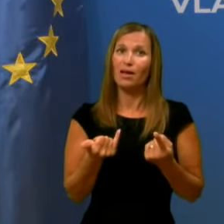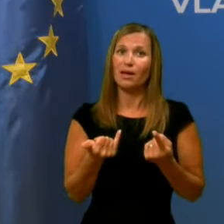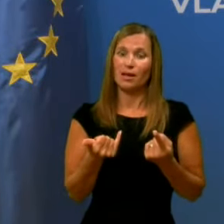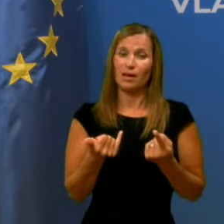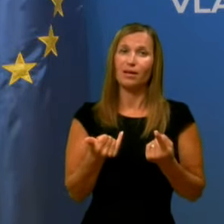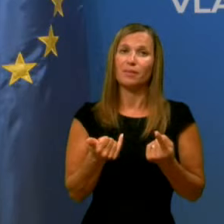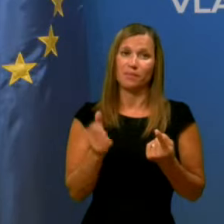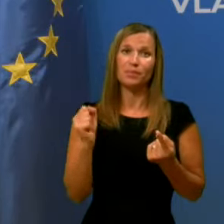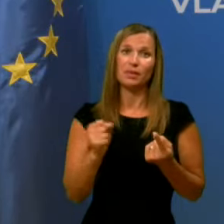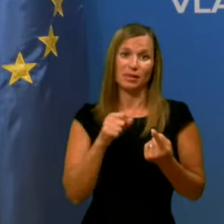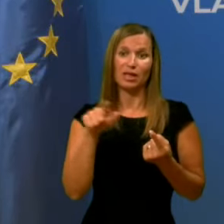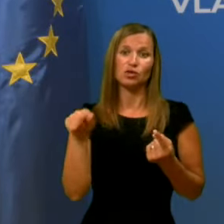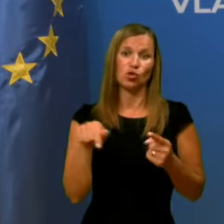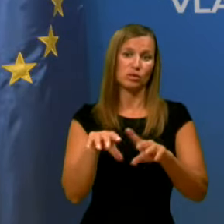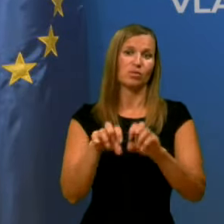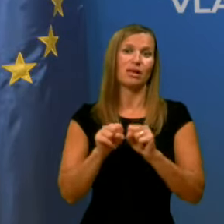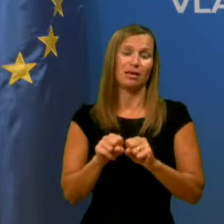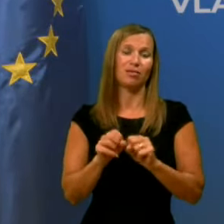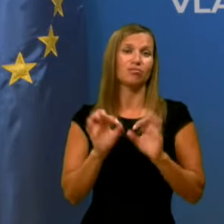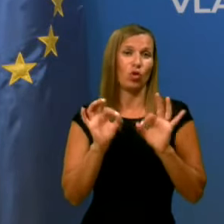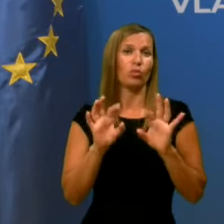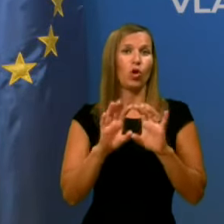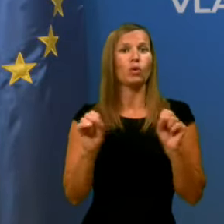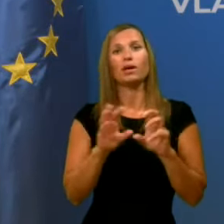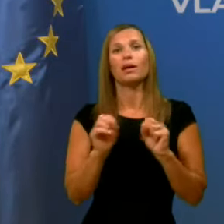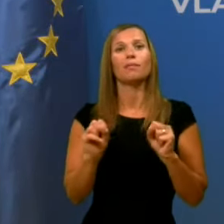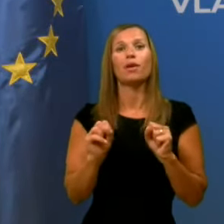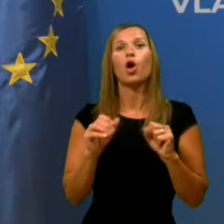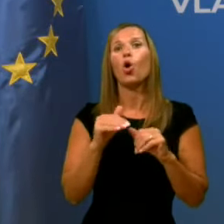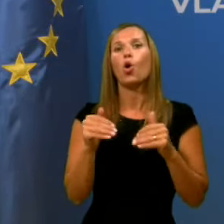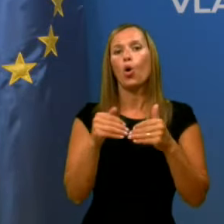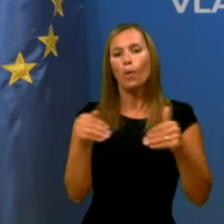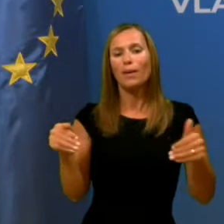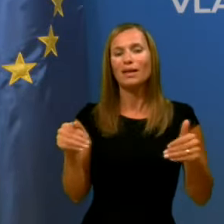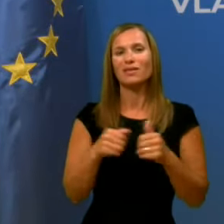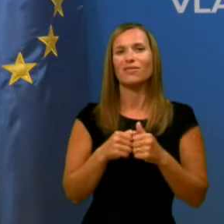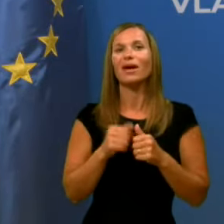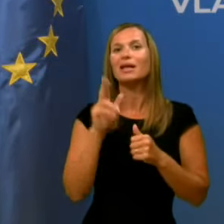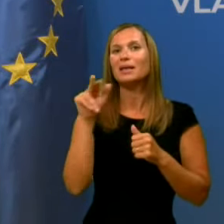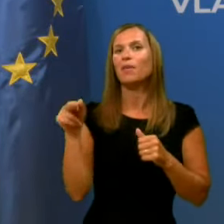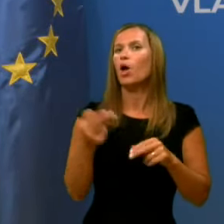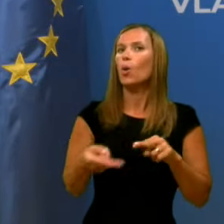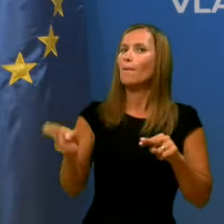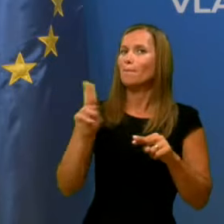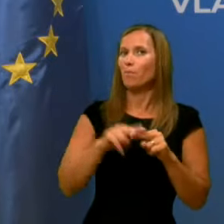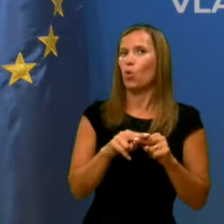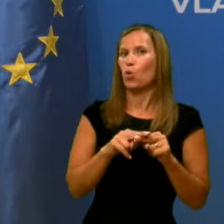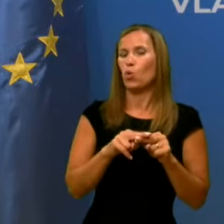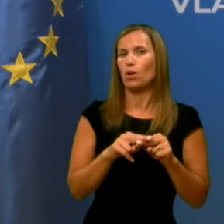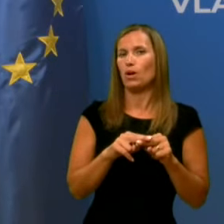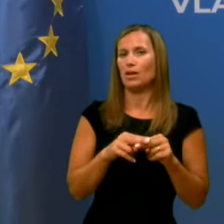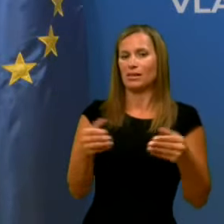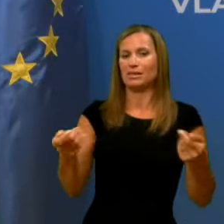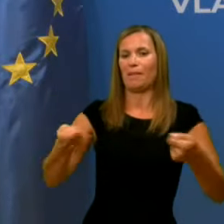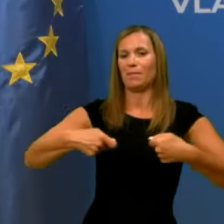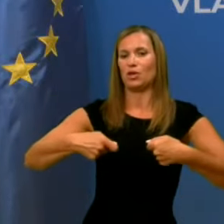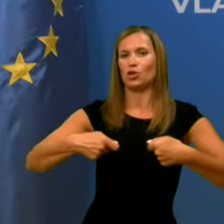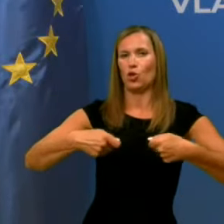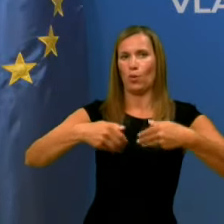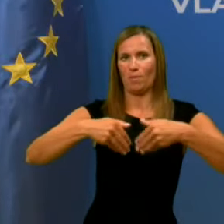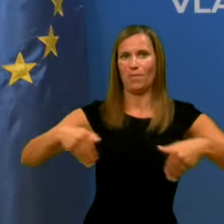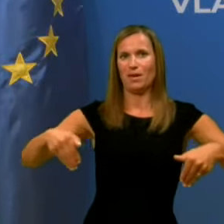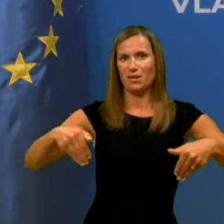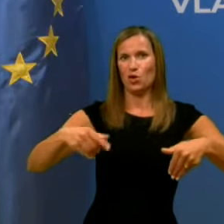strani, da so sprejeli kar nekaj ukrepov po volitvah in da imajo tudi bistveno bolj zaprto mejo z